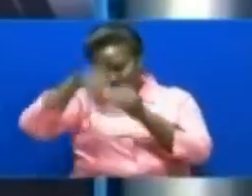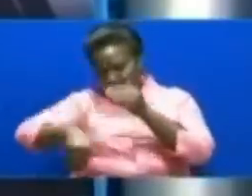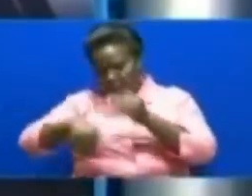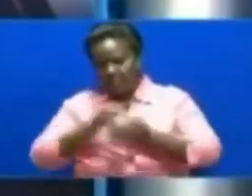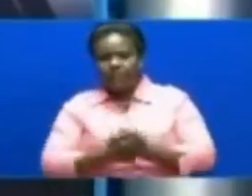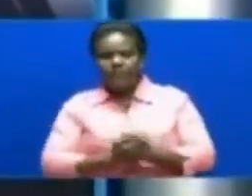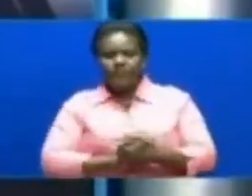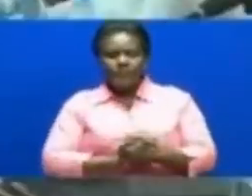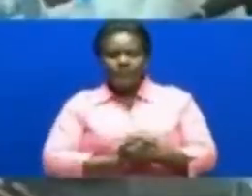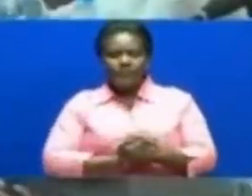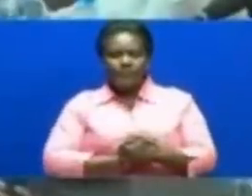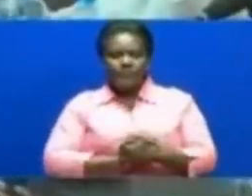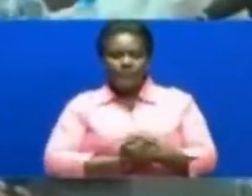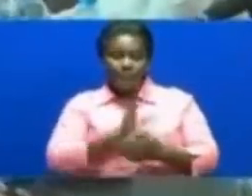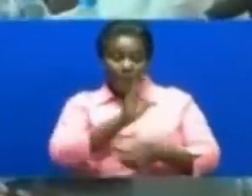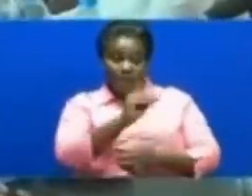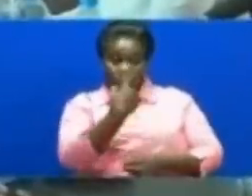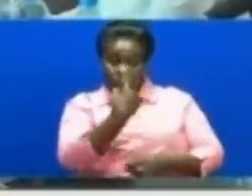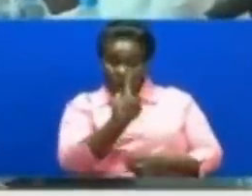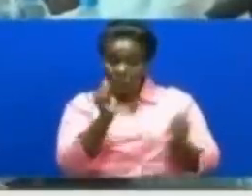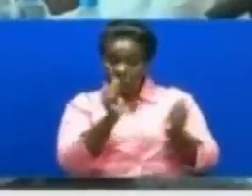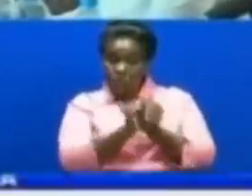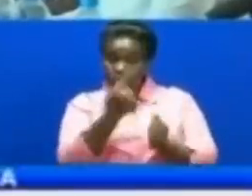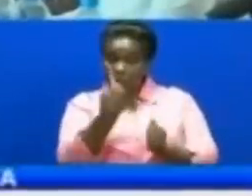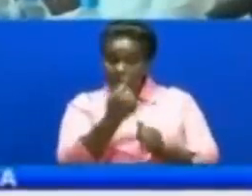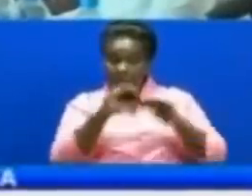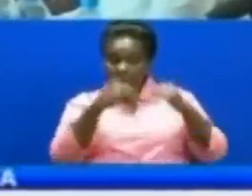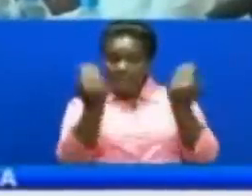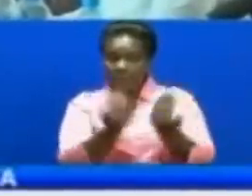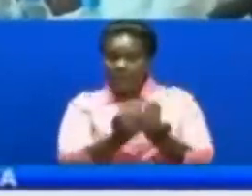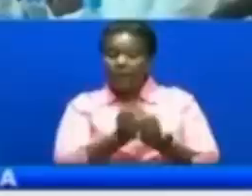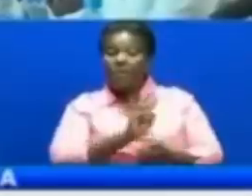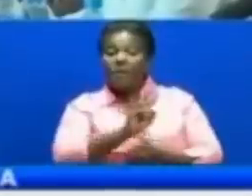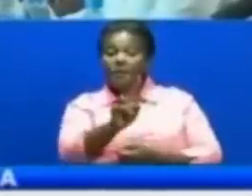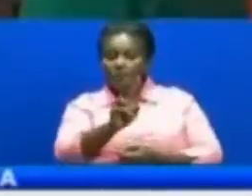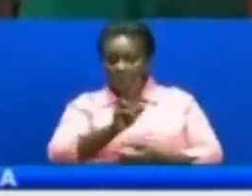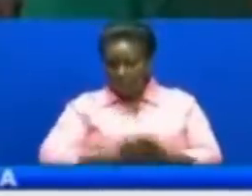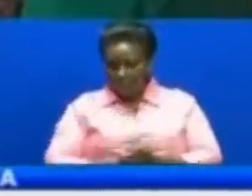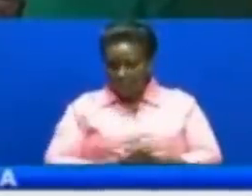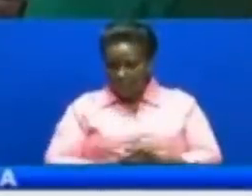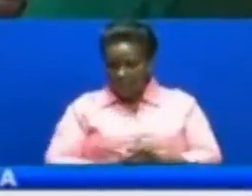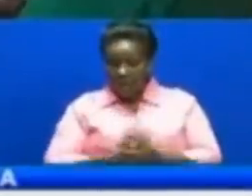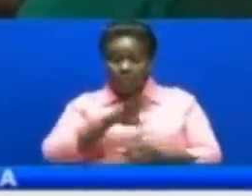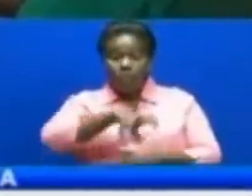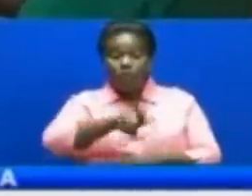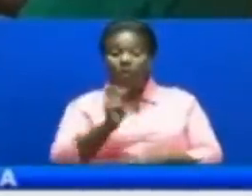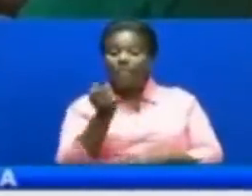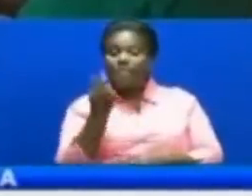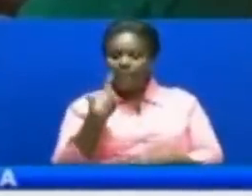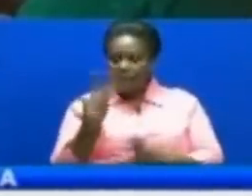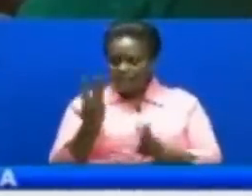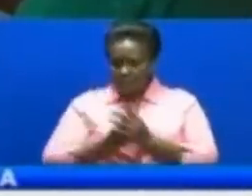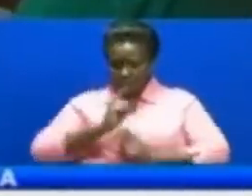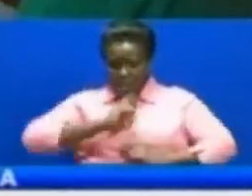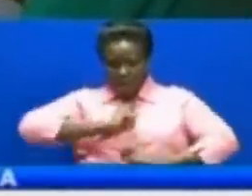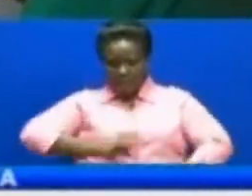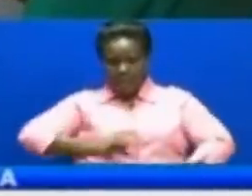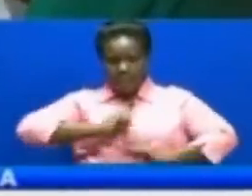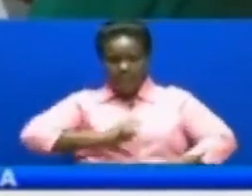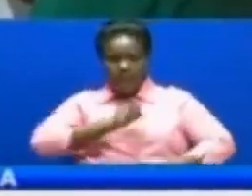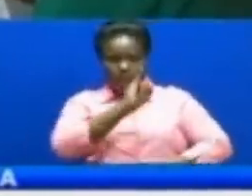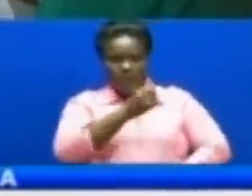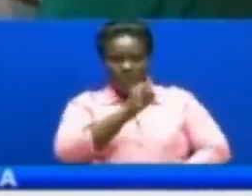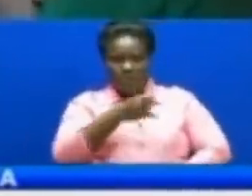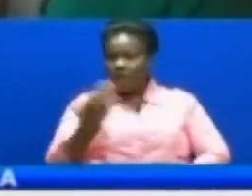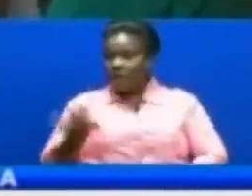Madiwani kuminamuja wachama cha demokrasia na maendelea wachadema Kutoka mkua wambea kiwe mumea wajiji hilo Na naibu